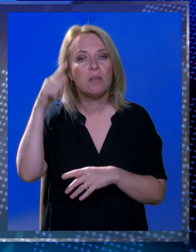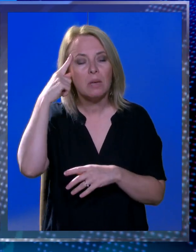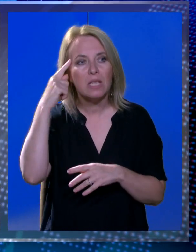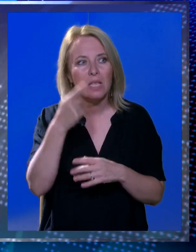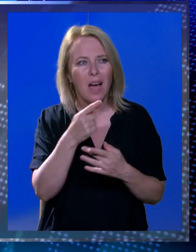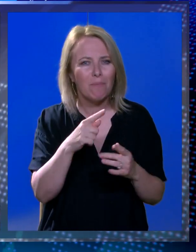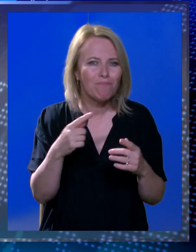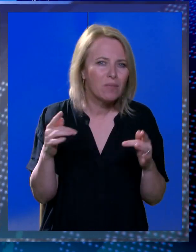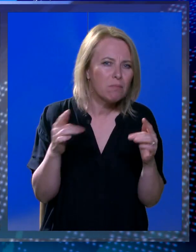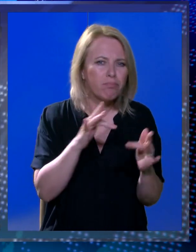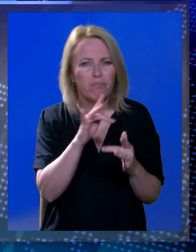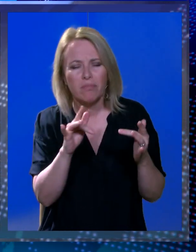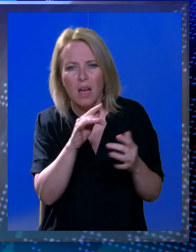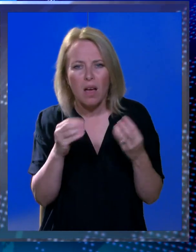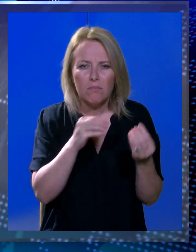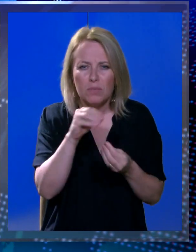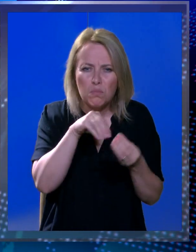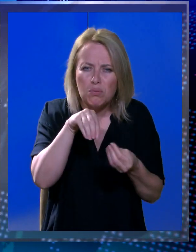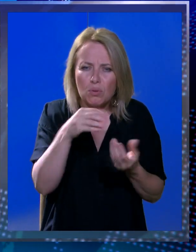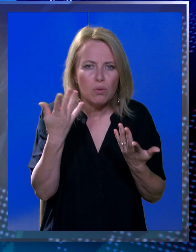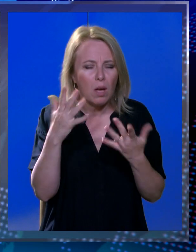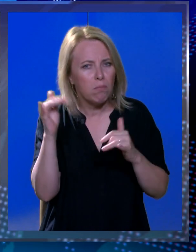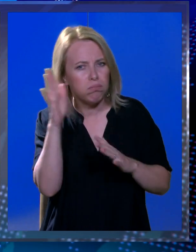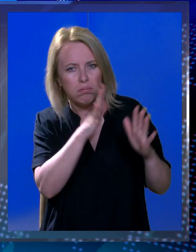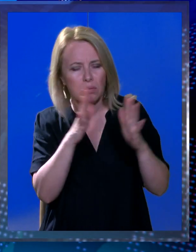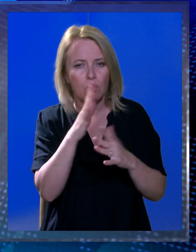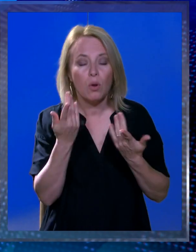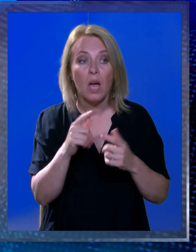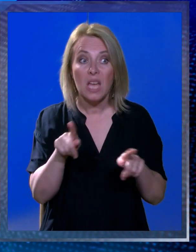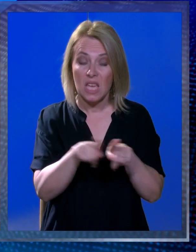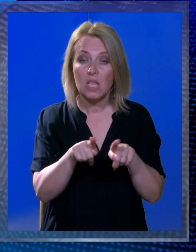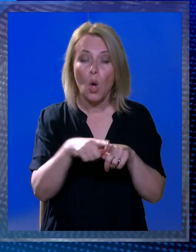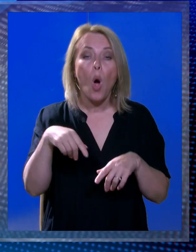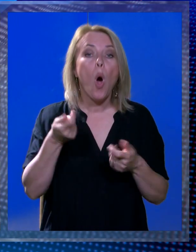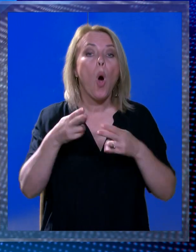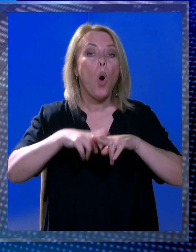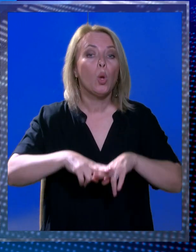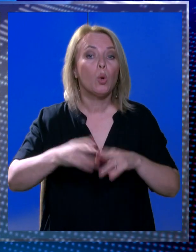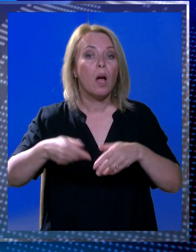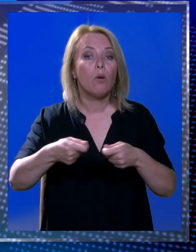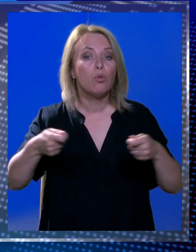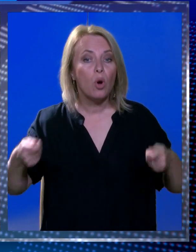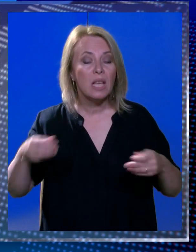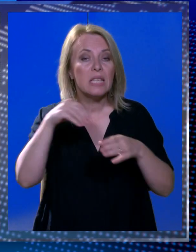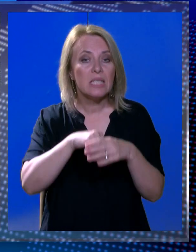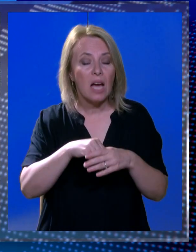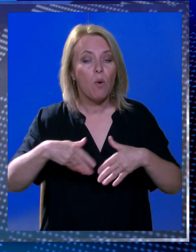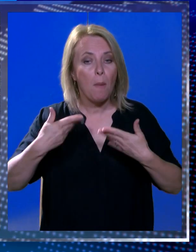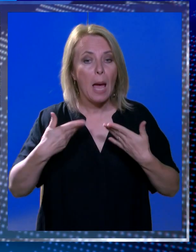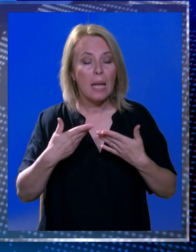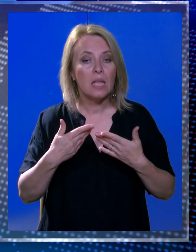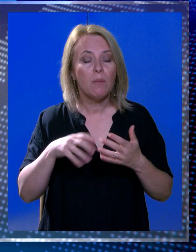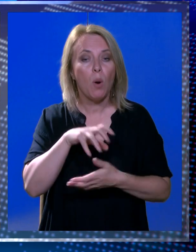kako su njegove riječi kontradiktorne. Sve je kontradiktorno. Kontradiktorna je i ona odluka od odjeli stanova mladim obiteljima gdje one imaju